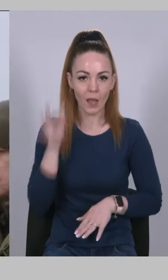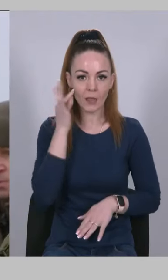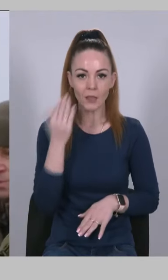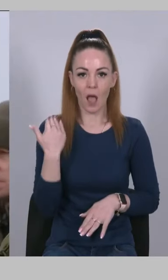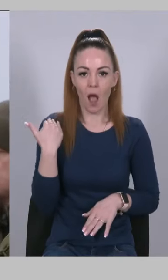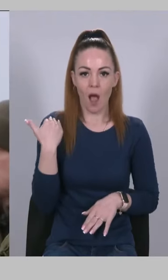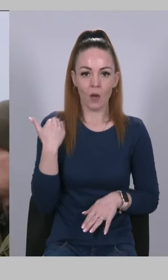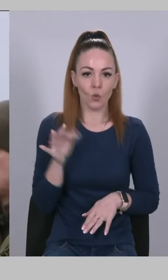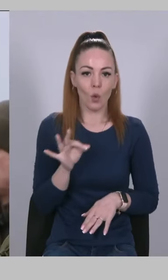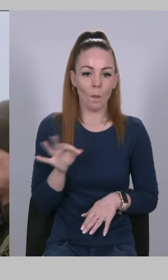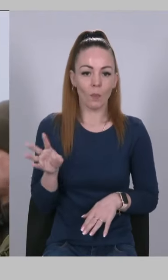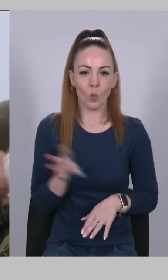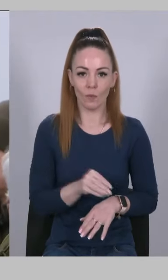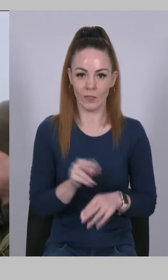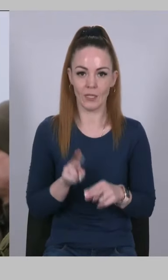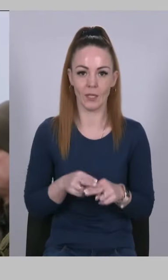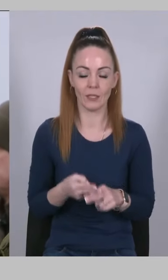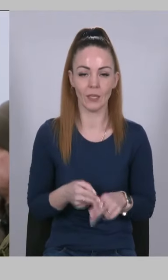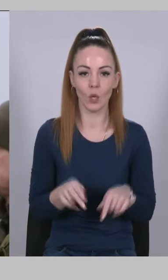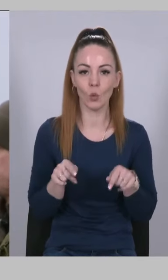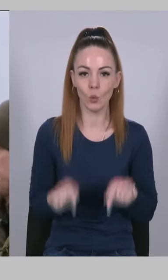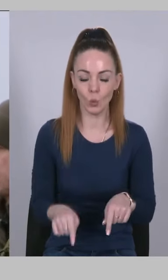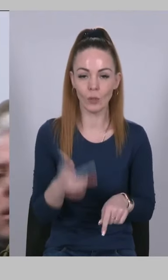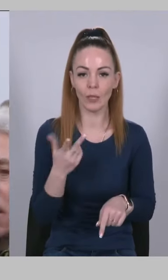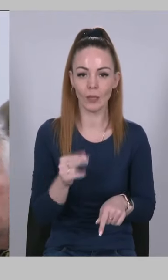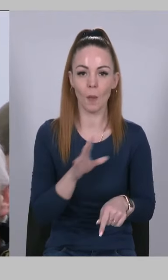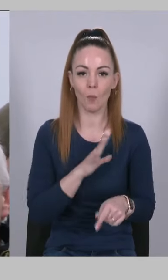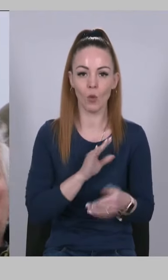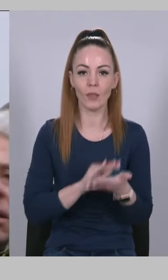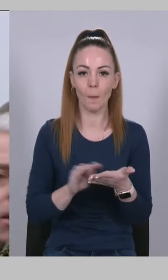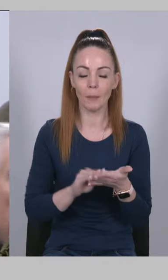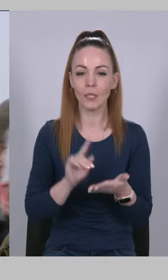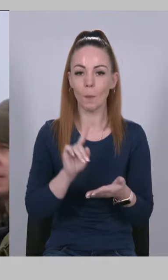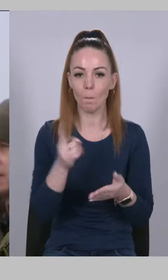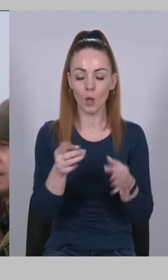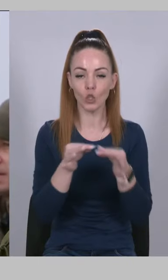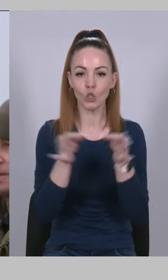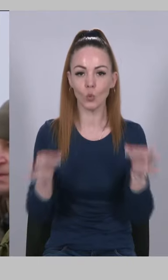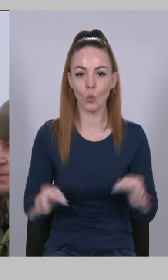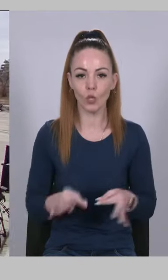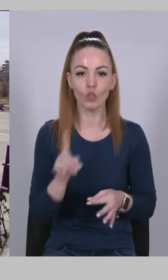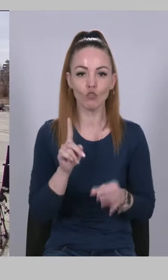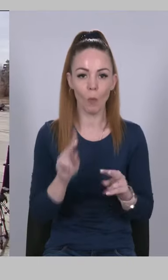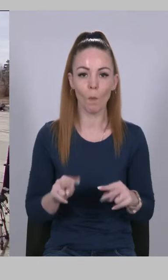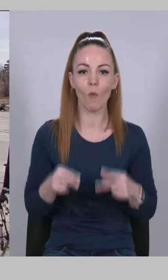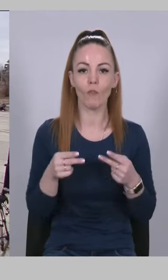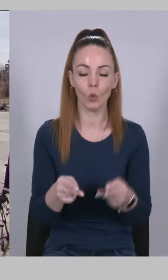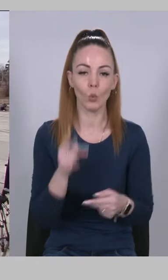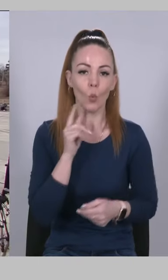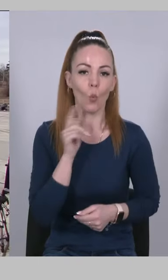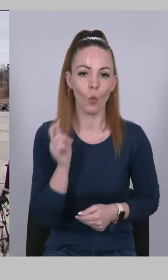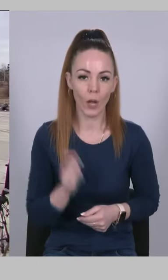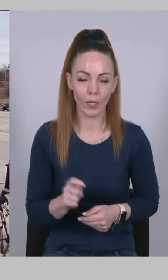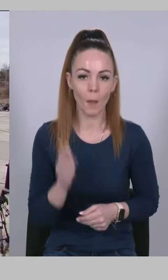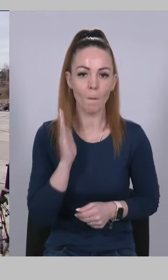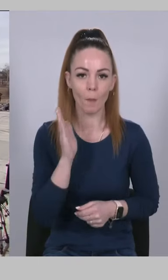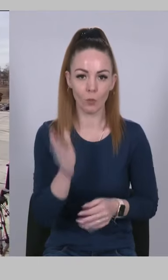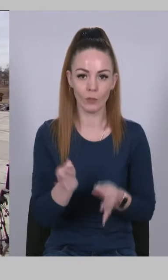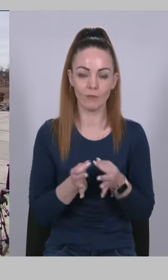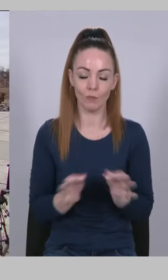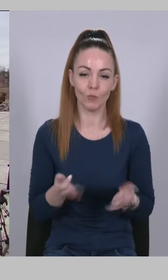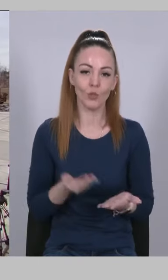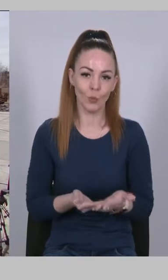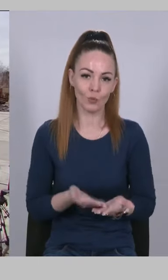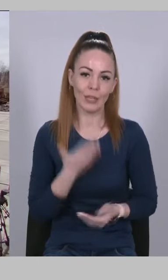нам про все це, тут, де була написана перша сторінка, щоб повернути Україні майбутні свободи. Тож,